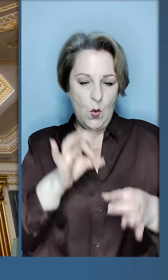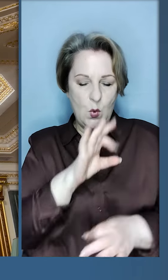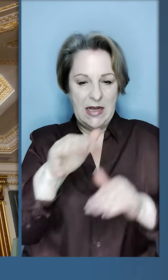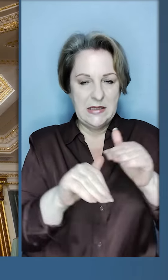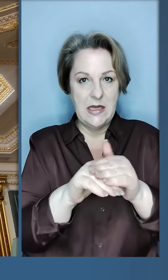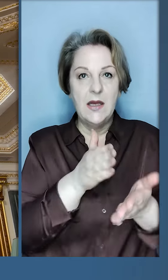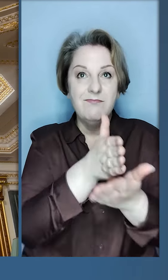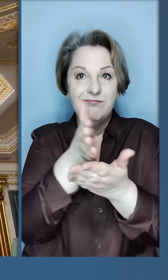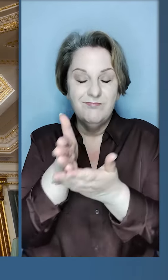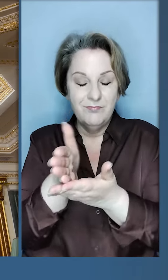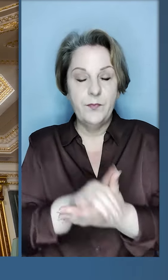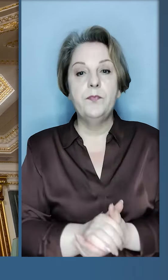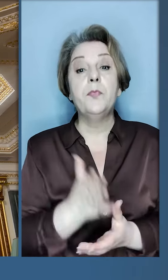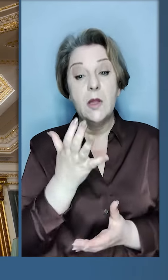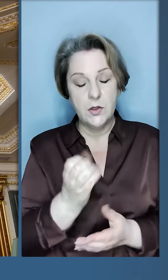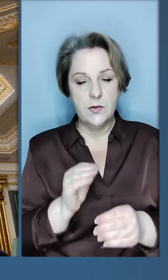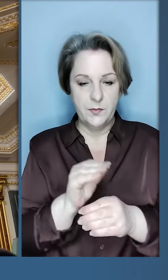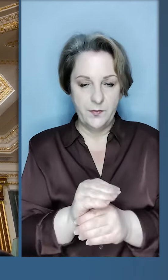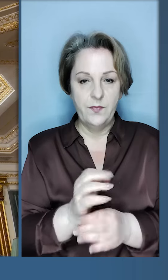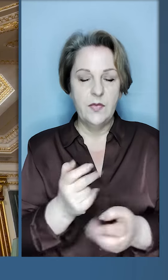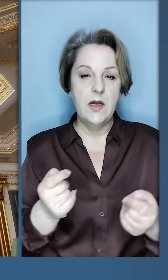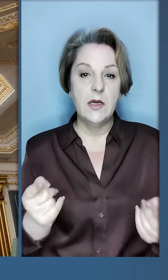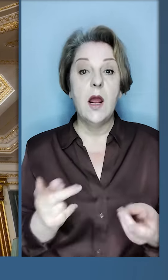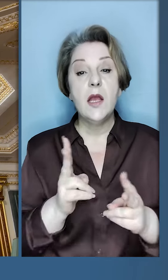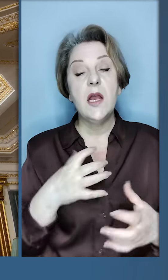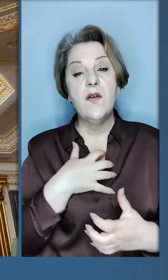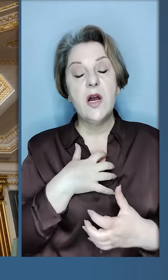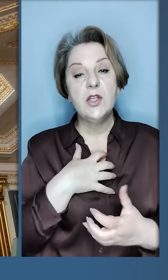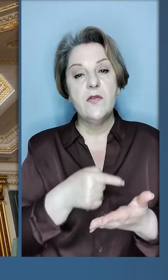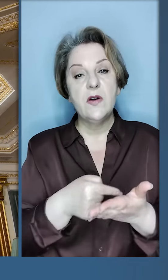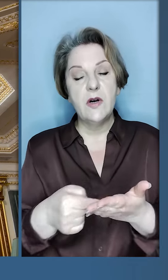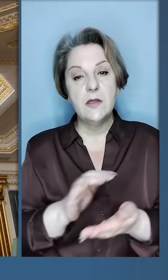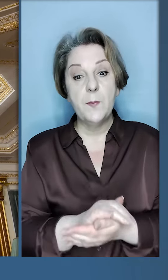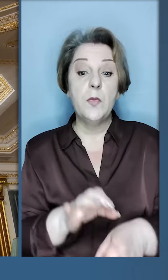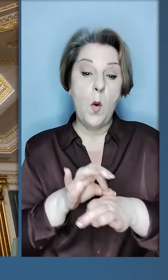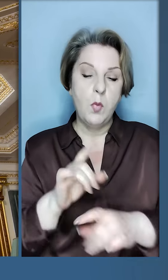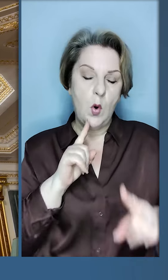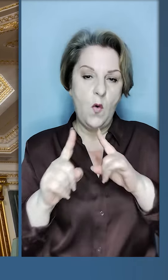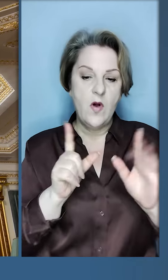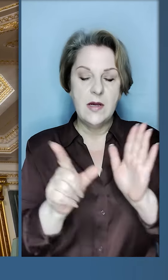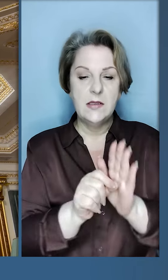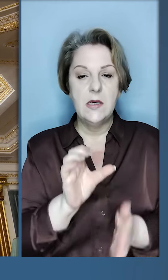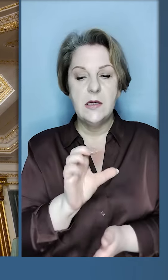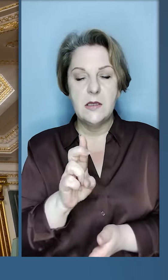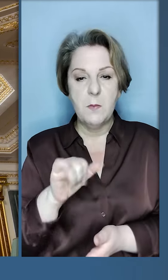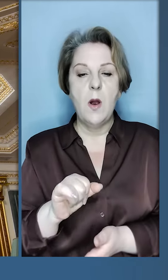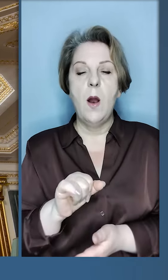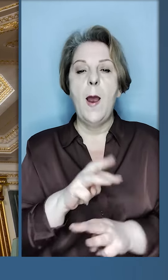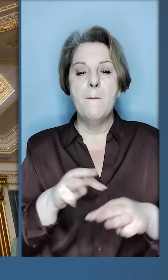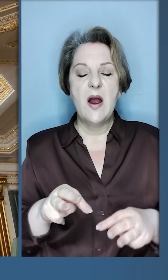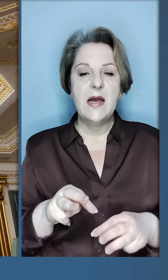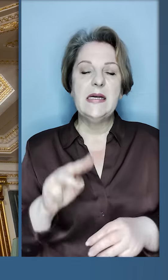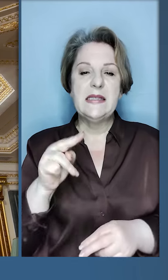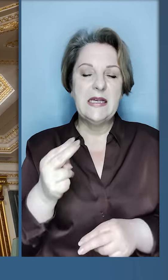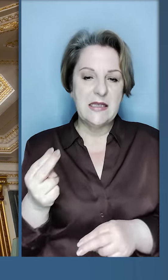юрисдикціях. Ще кілька речей, які важливо відзначити. Провів нараду з СБУ,